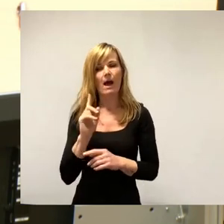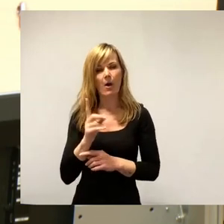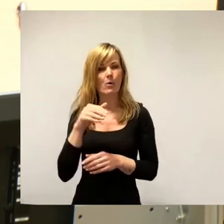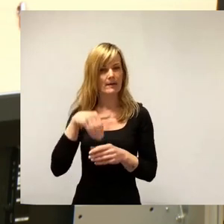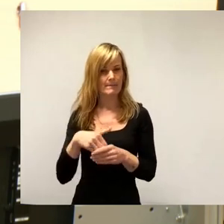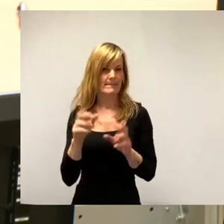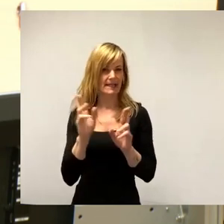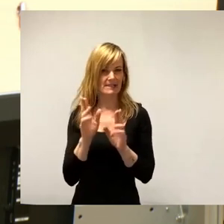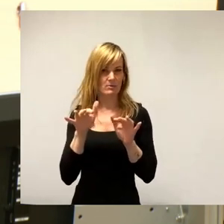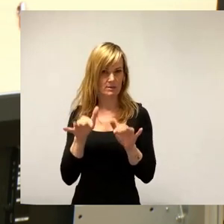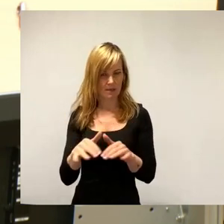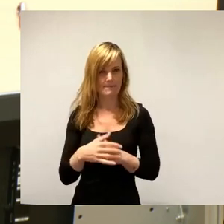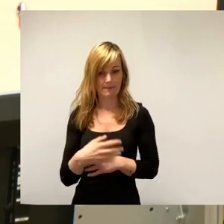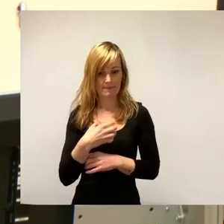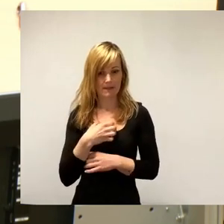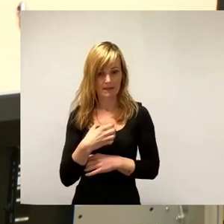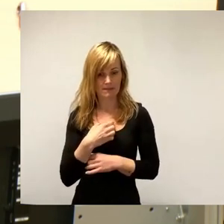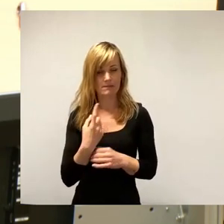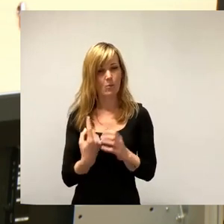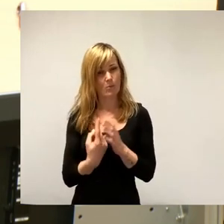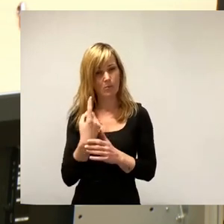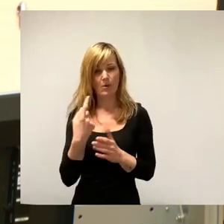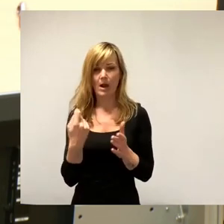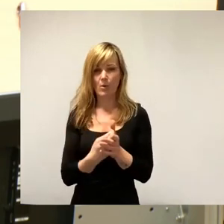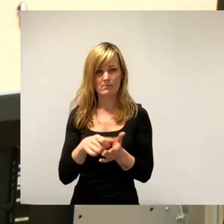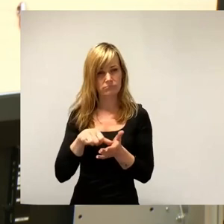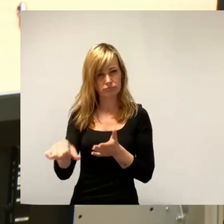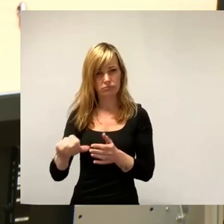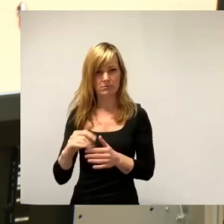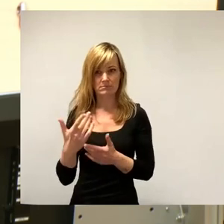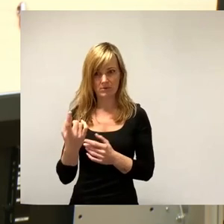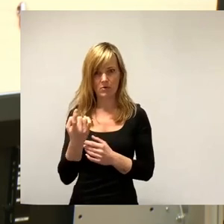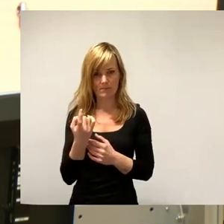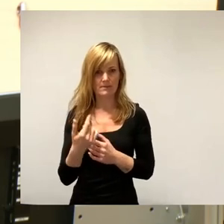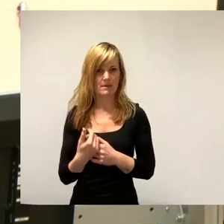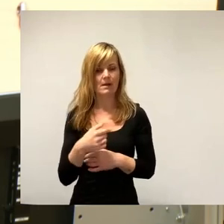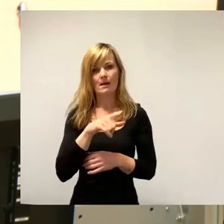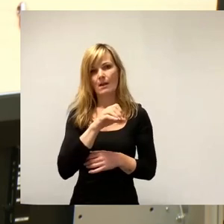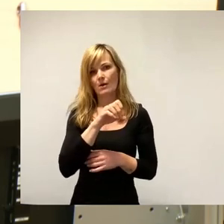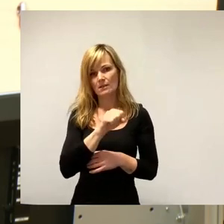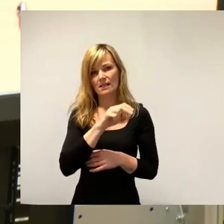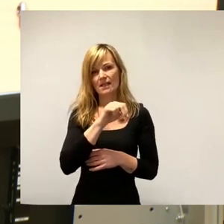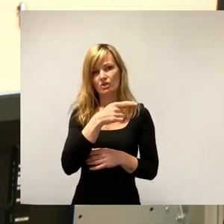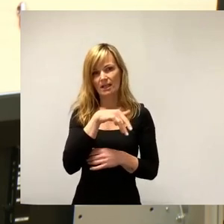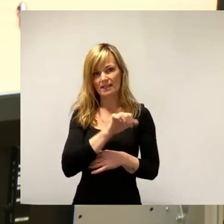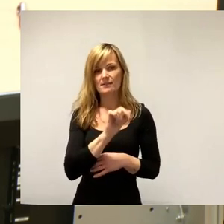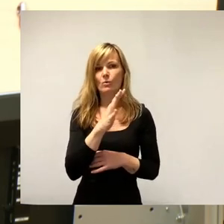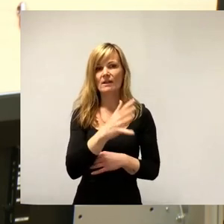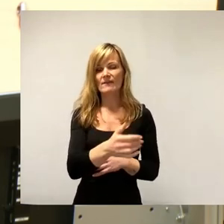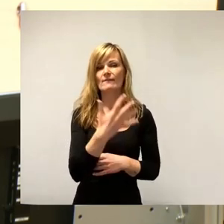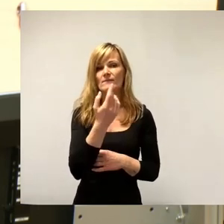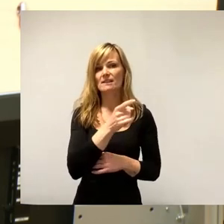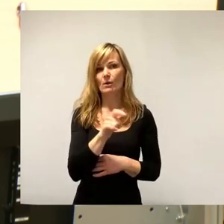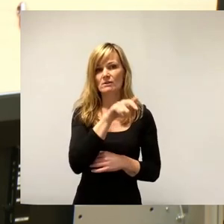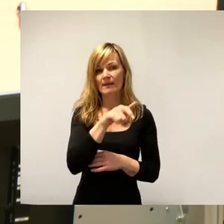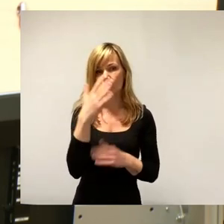worden. Dresden steht vor einem ungeheuren Kostenschub. In Los Angeles sind ungefähr 50.000 Menschen obdachlos und wohnungslos,